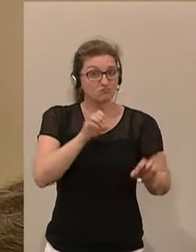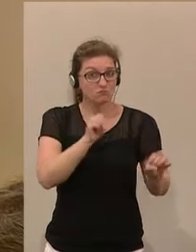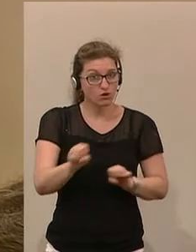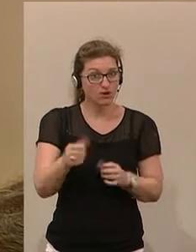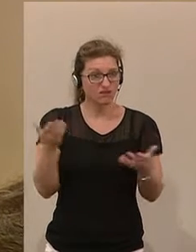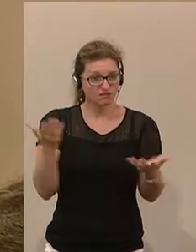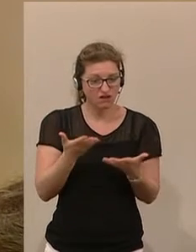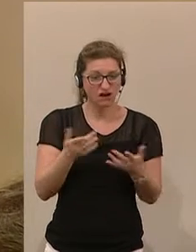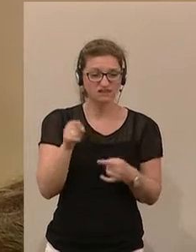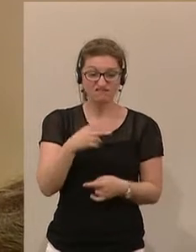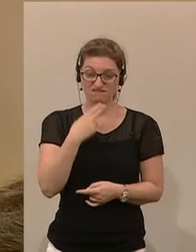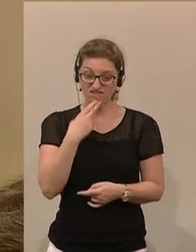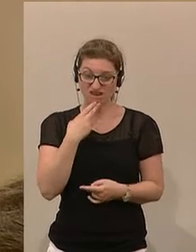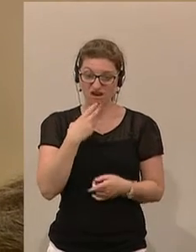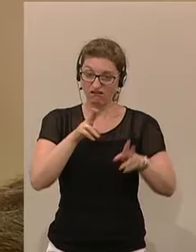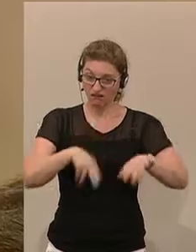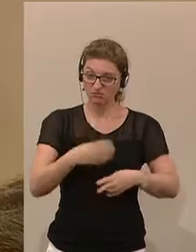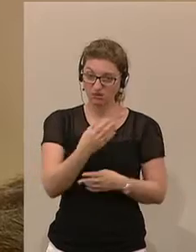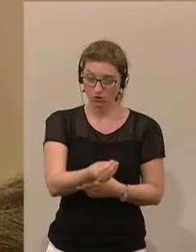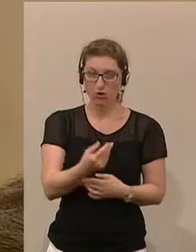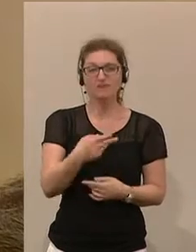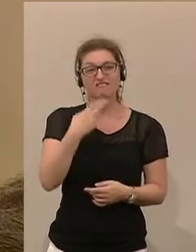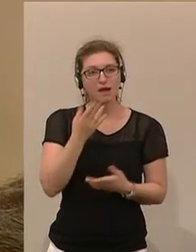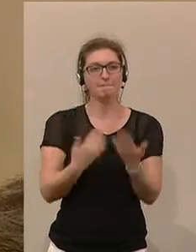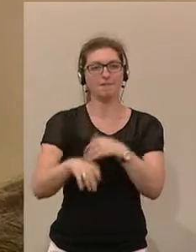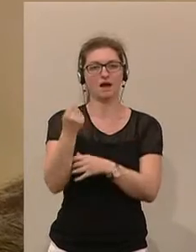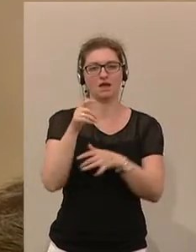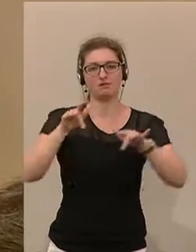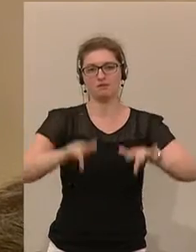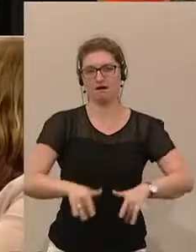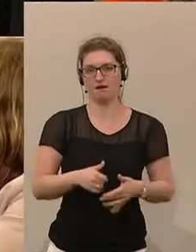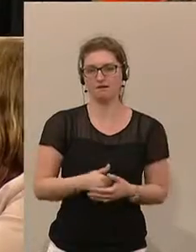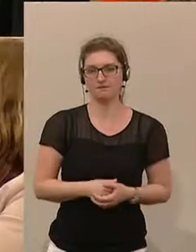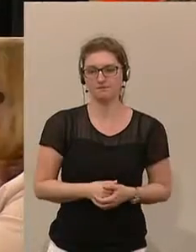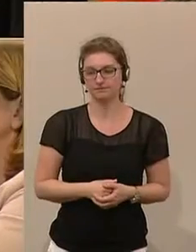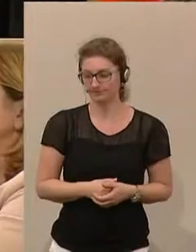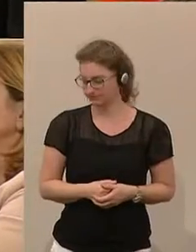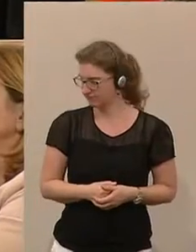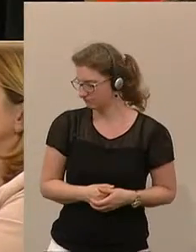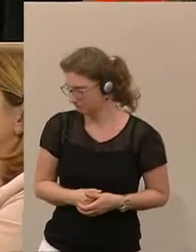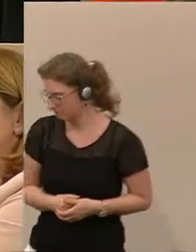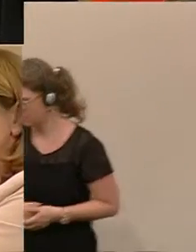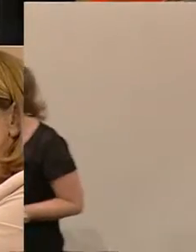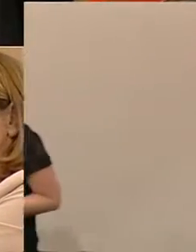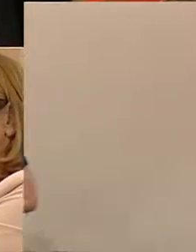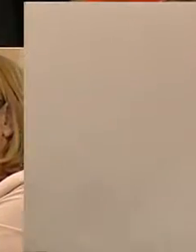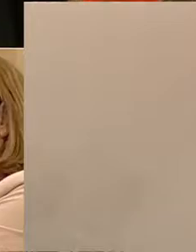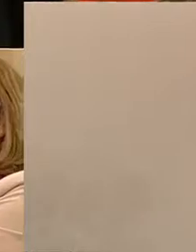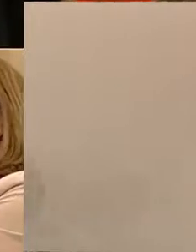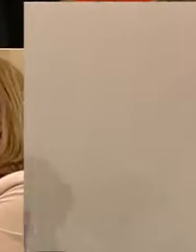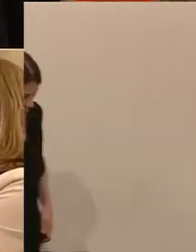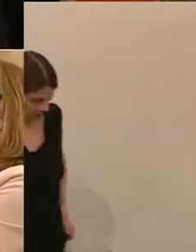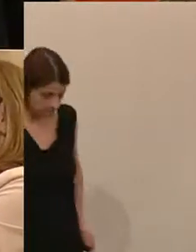jene sich durchsetzen, die das meiste Geld haben. Die Daseinsvorsorge wurde schon